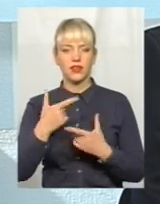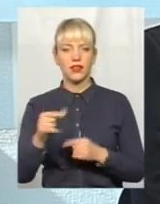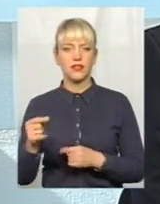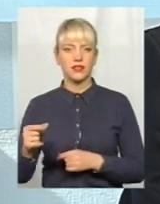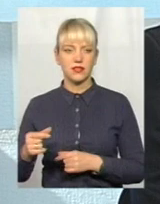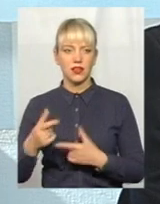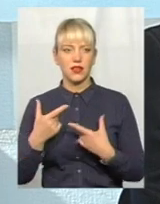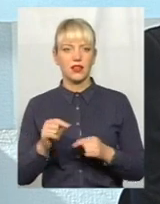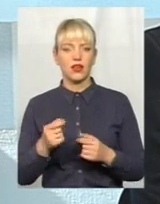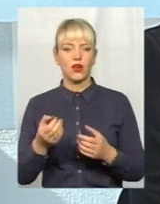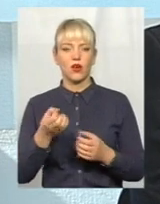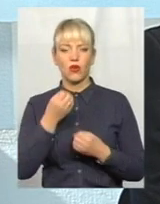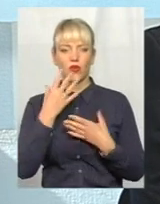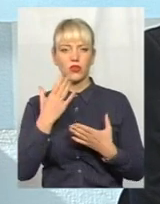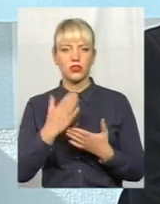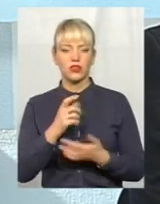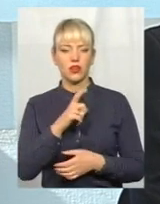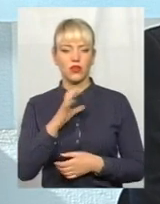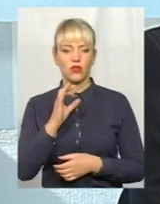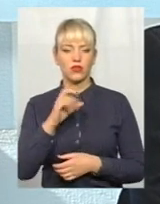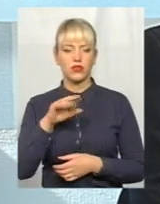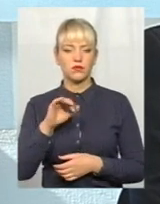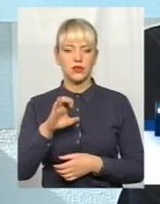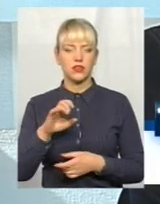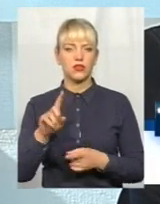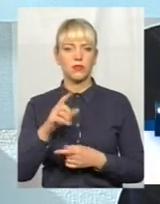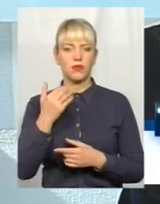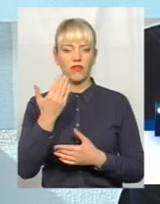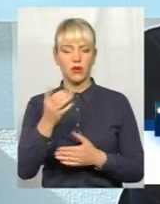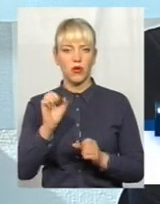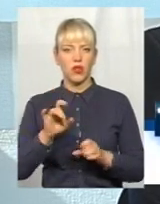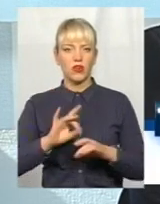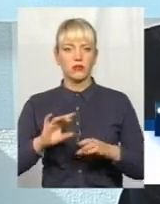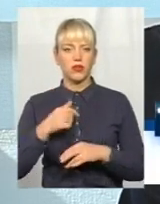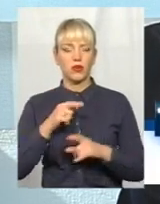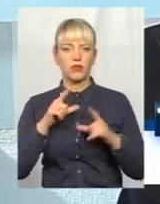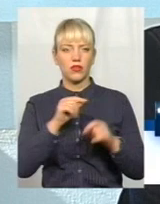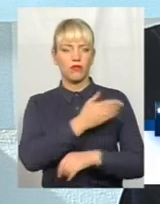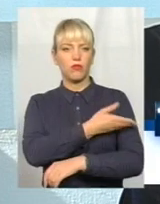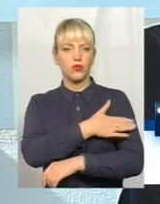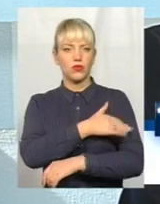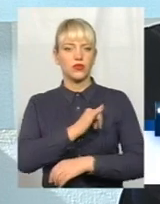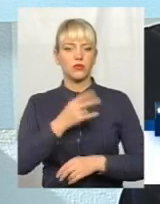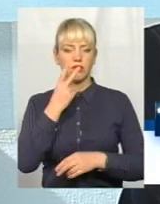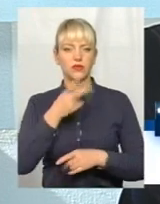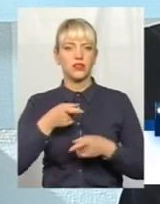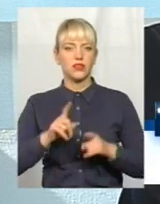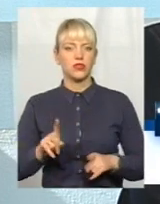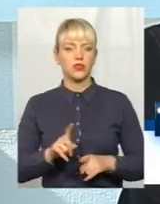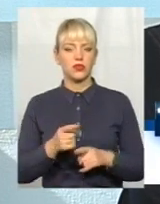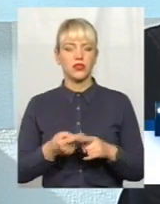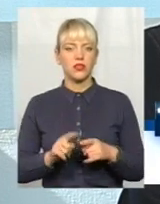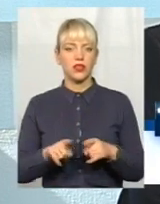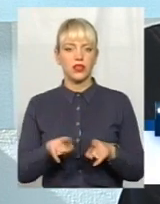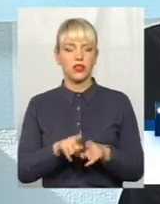хороший є хоспіс, щоб ви могли розказати. Я поїхав в Польщу і подивився, дійсно, що представляє собі